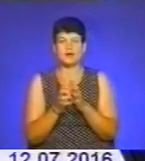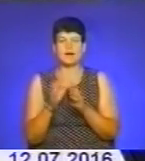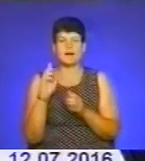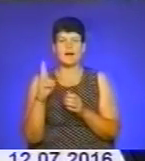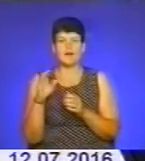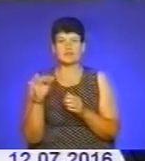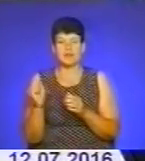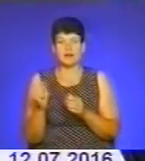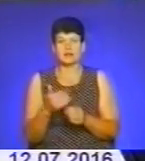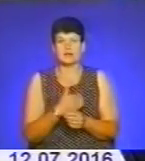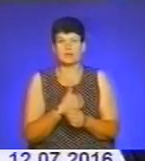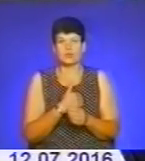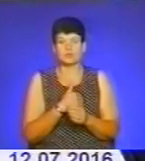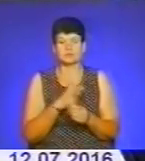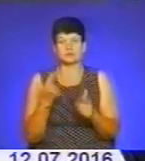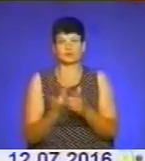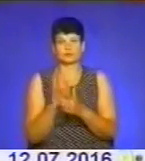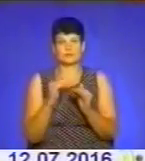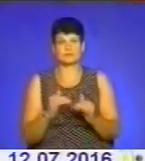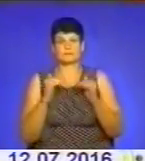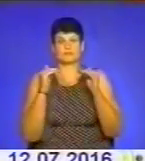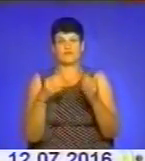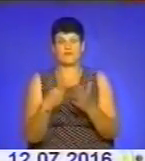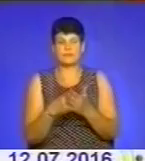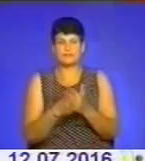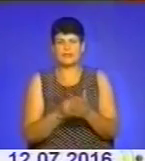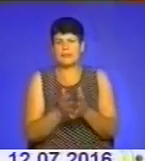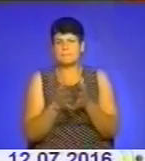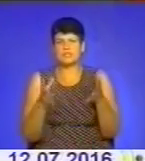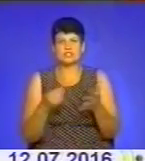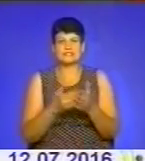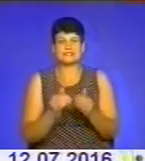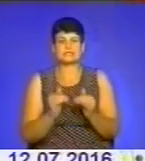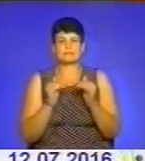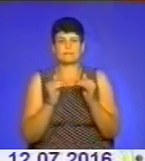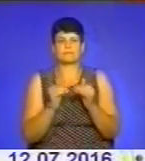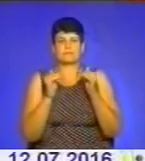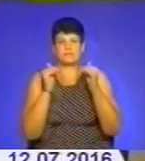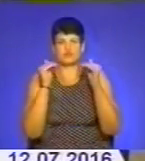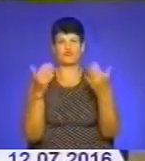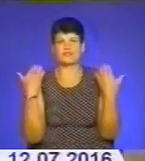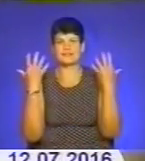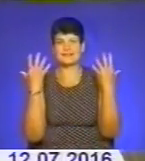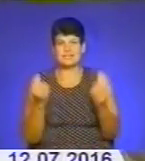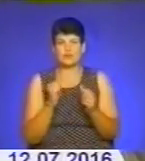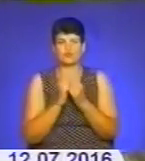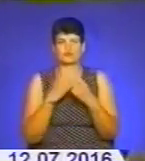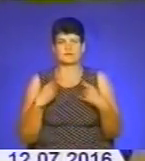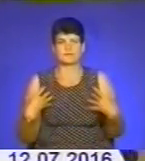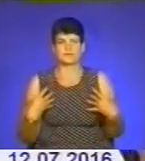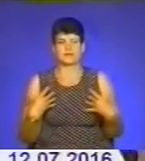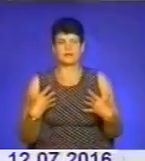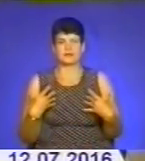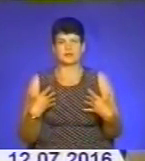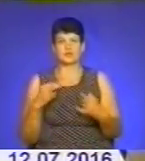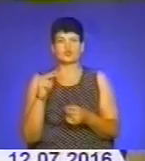на чорницю, спричинив збільшення її вартості. Найбільше ціни зростають у вихідні дні та перед кожними святами. Чорницю продаємо літра 22